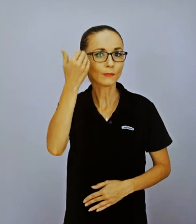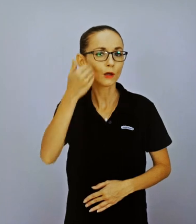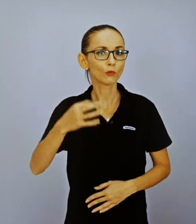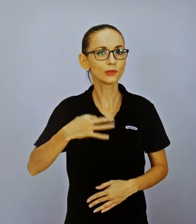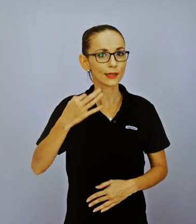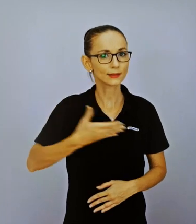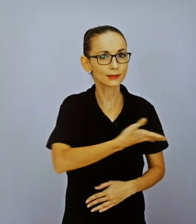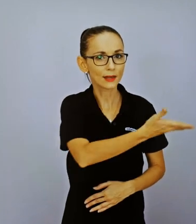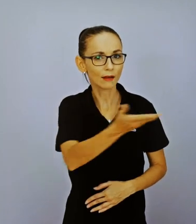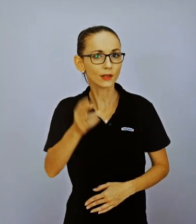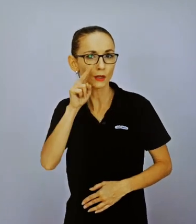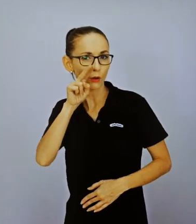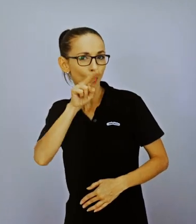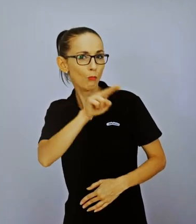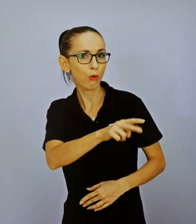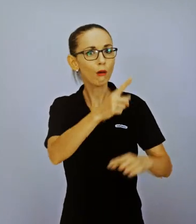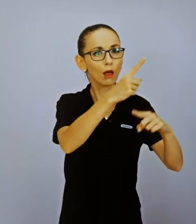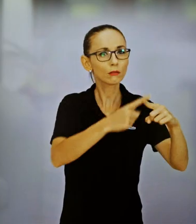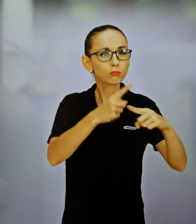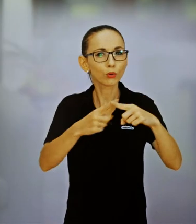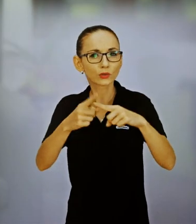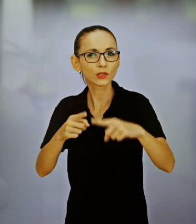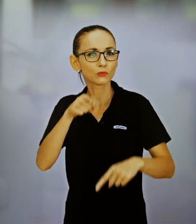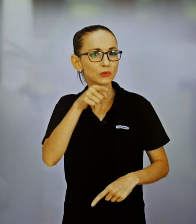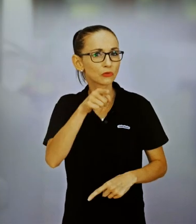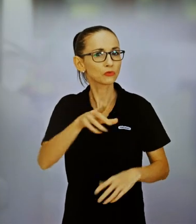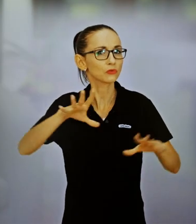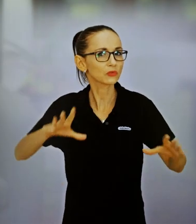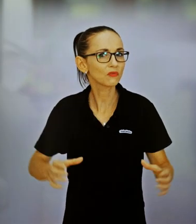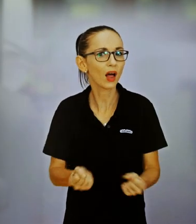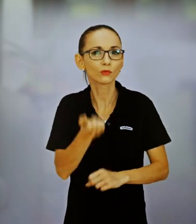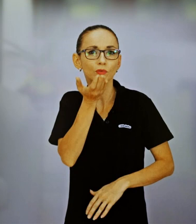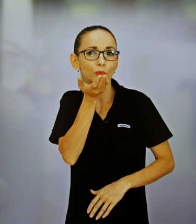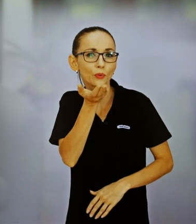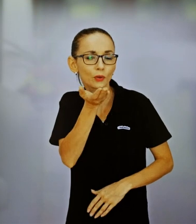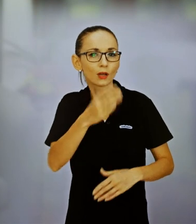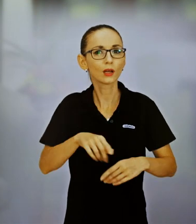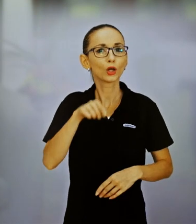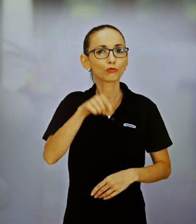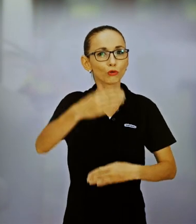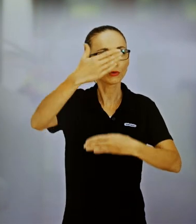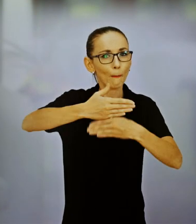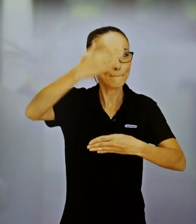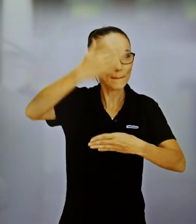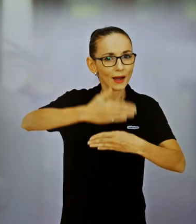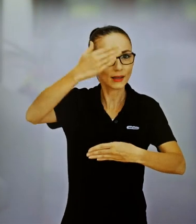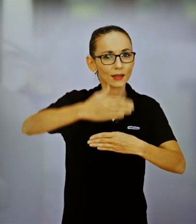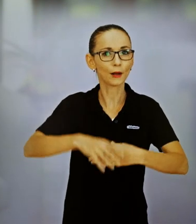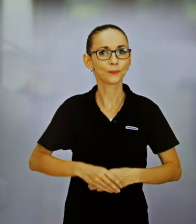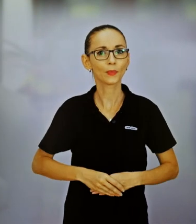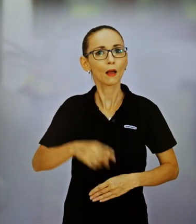zamestania a každodenného života. Oveľa viac tých limitov a prekážok robíme a staviame my